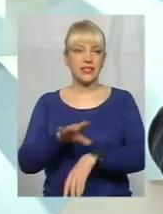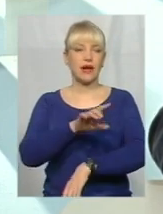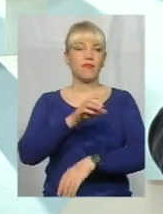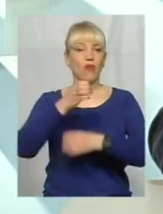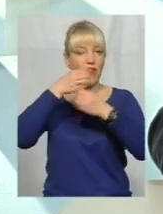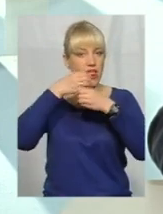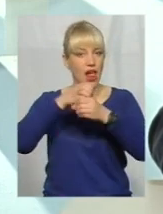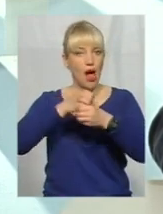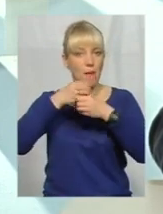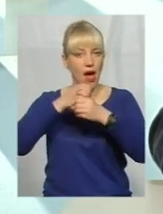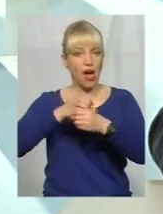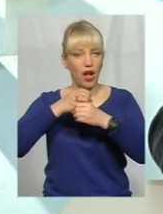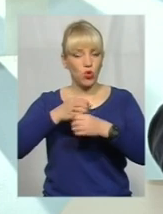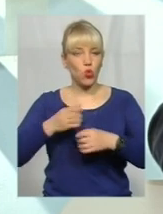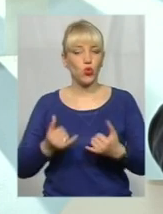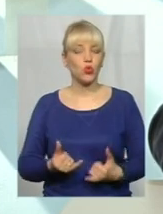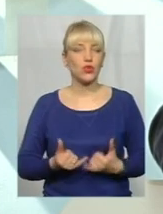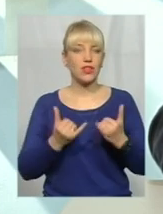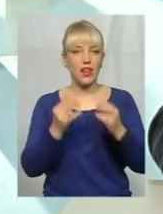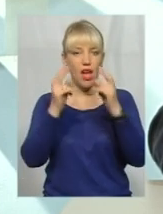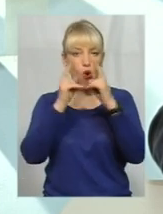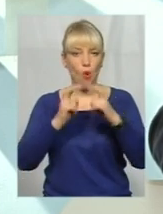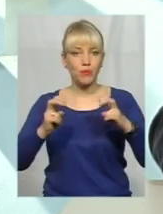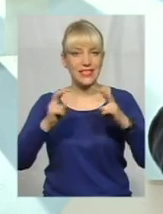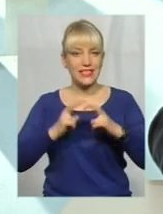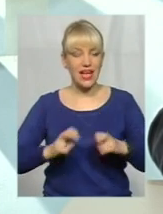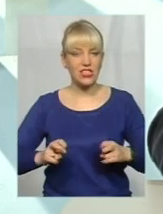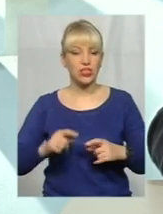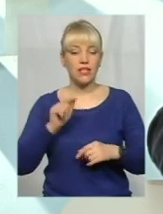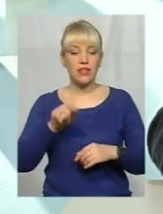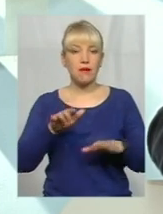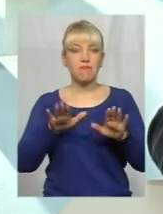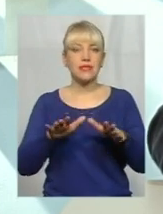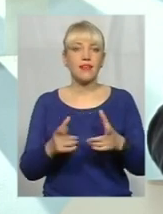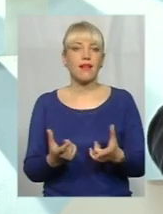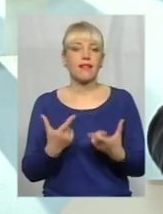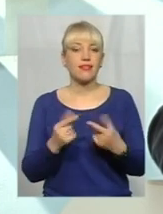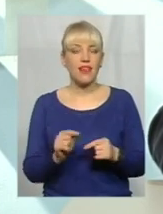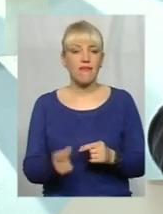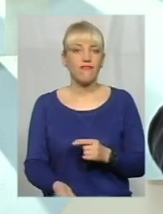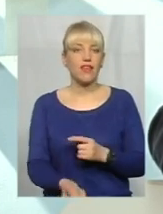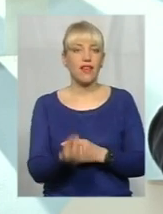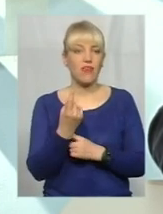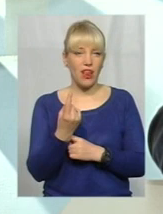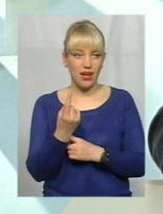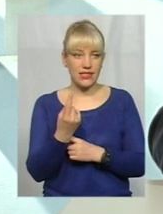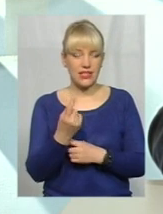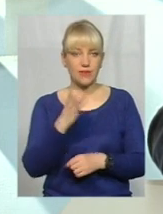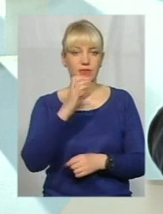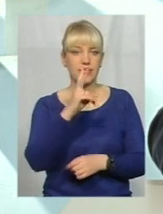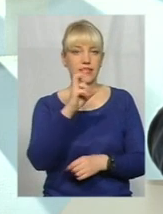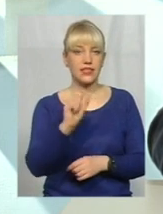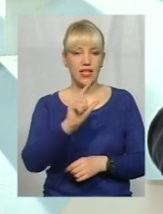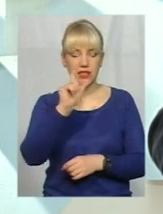лабораторію для обстеження. І в тих містах, де виявляється цей сказ,